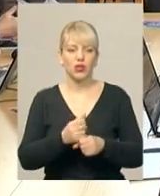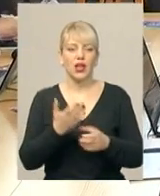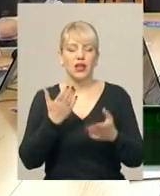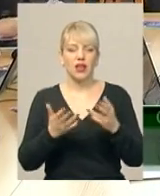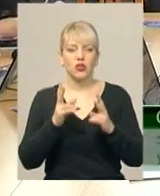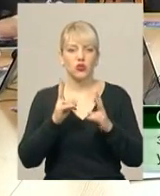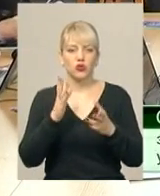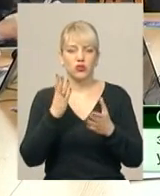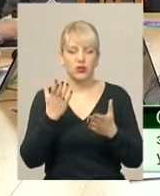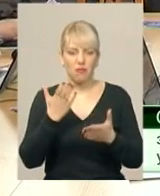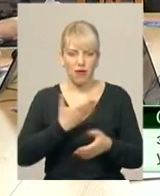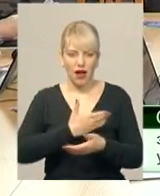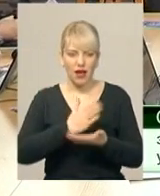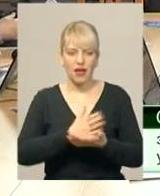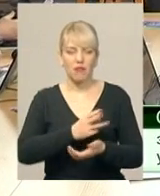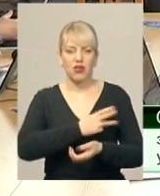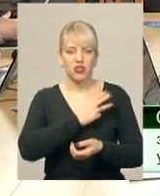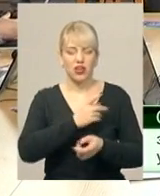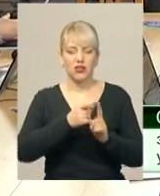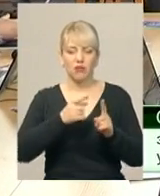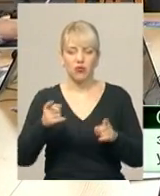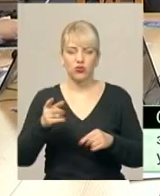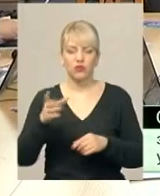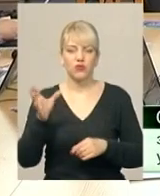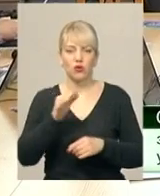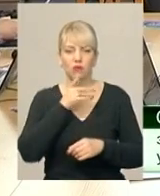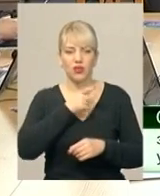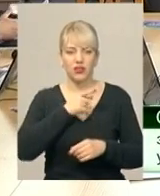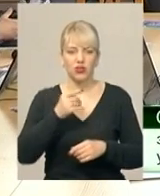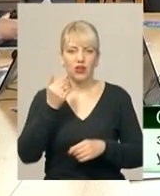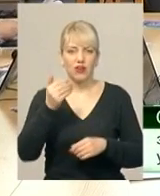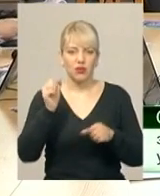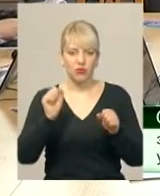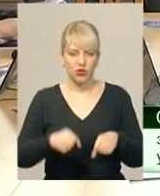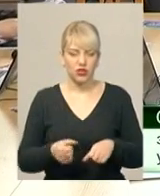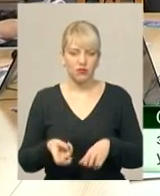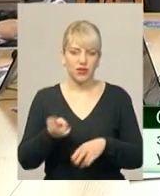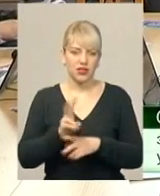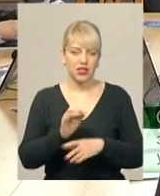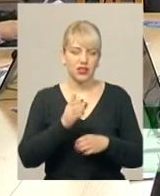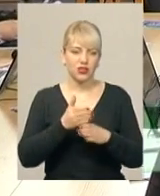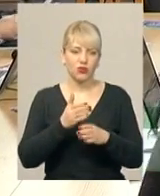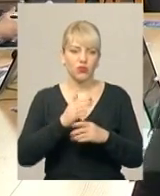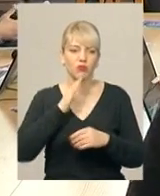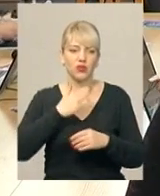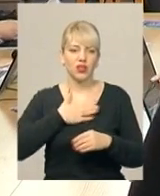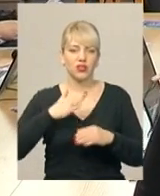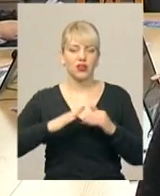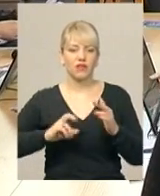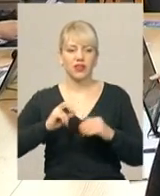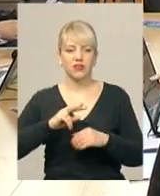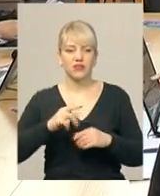ще має бажання, то протягом цього періоду ви можете прийти і за допомогою наших фахівців